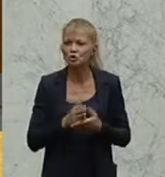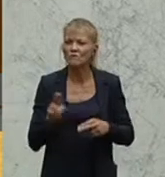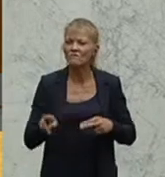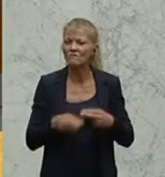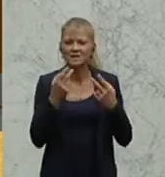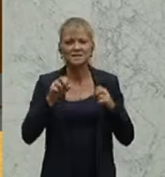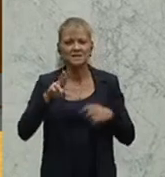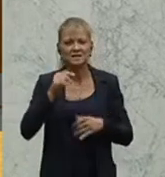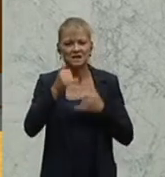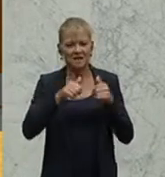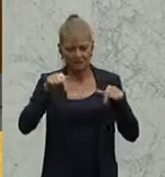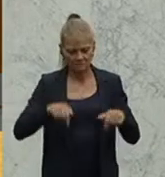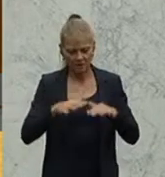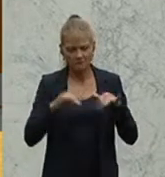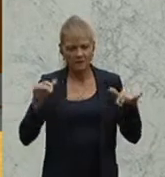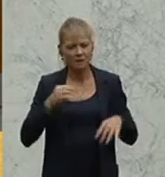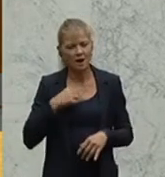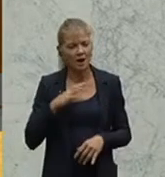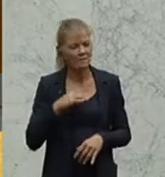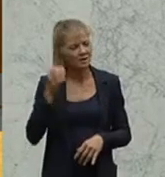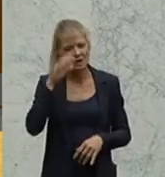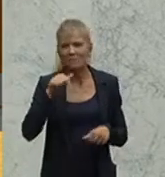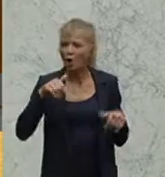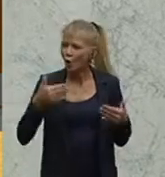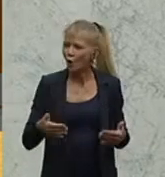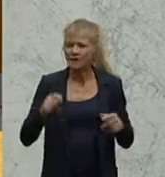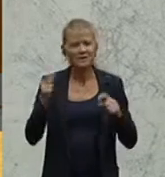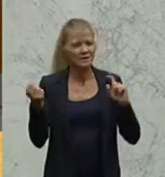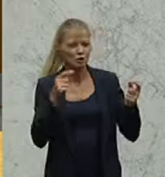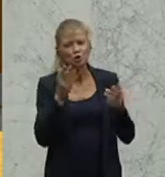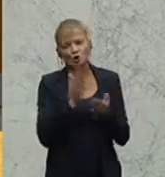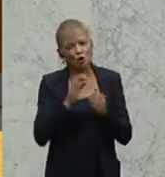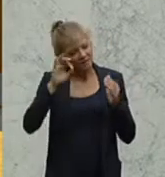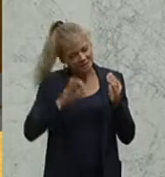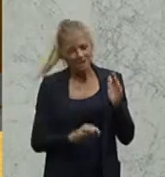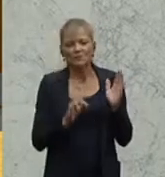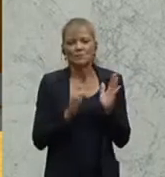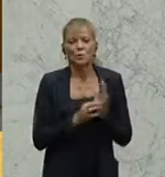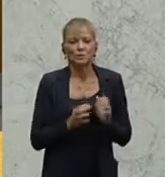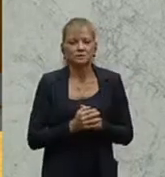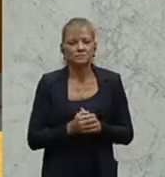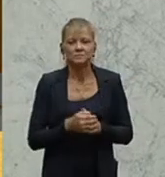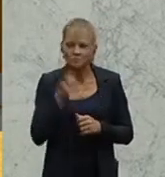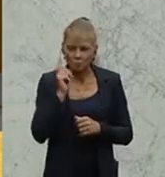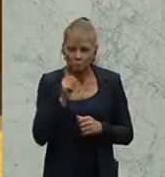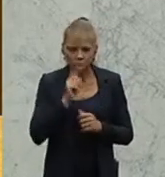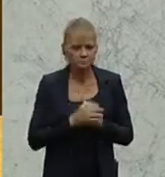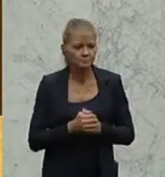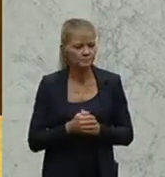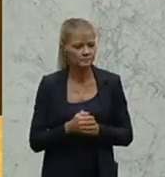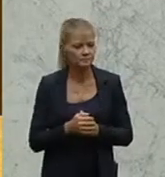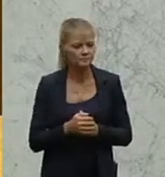aber ich glaube, die Debatte heute ist fast schon ein Tiefpunkt. Nämlich deshalb ein Tiefpunkt, weil man hier